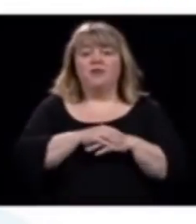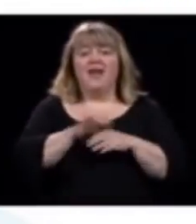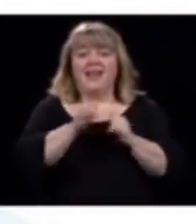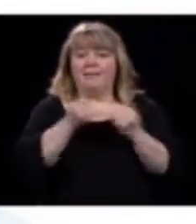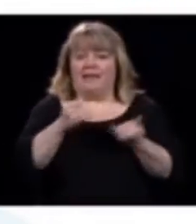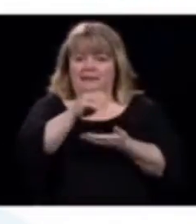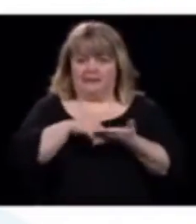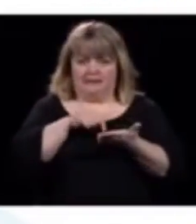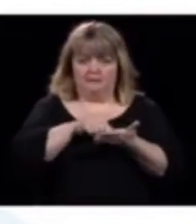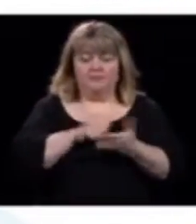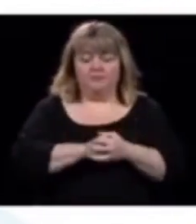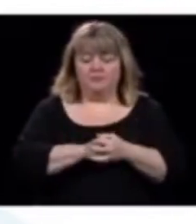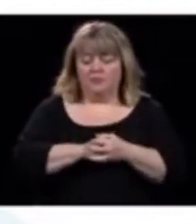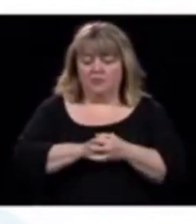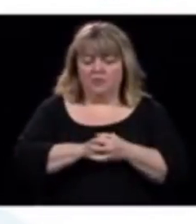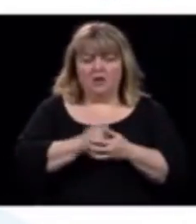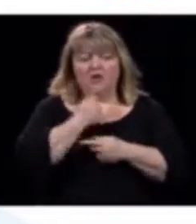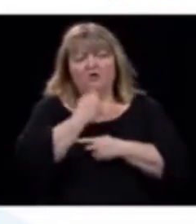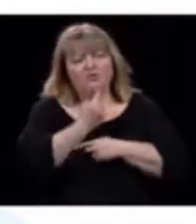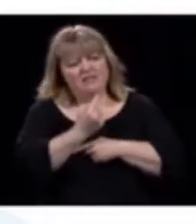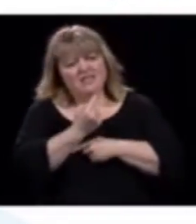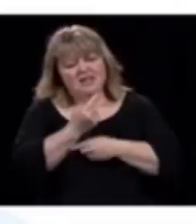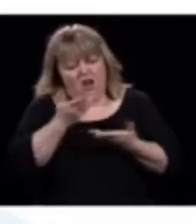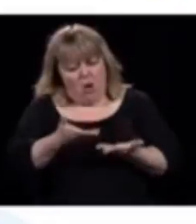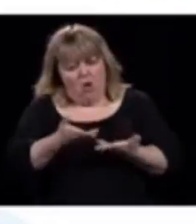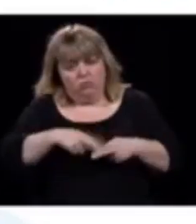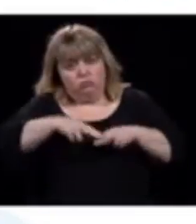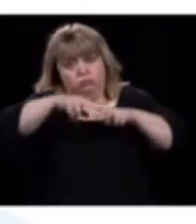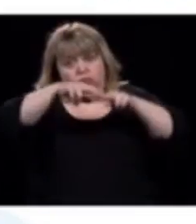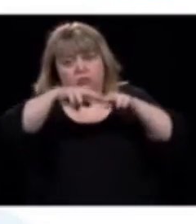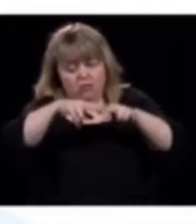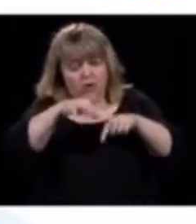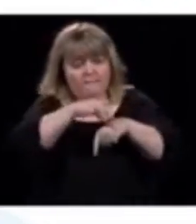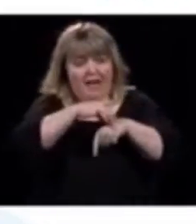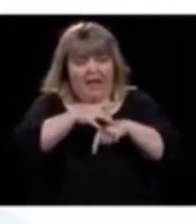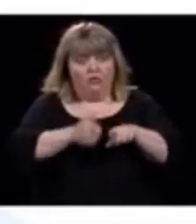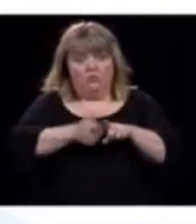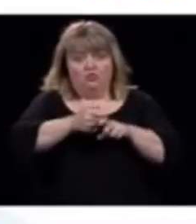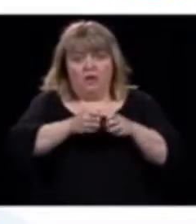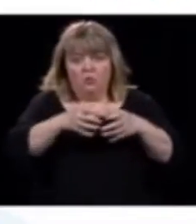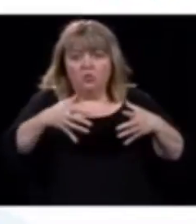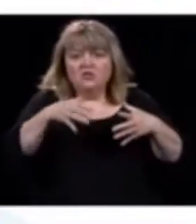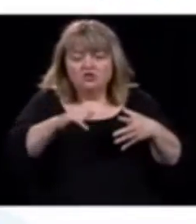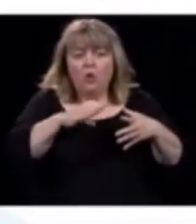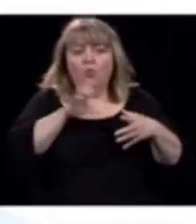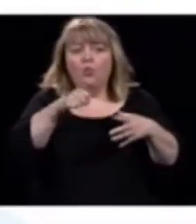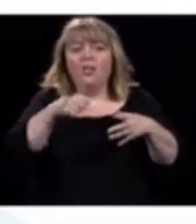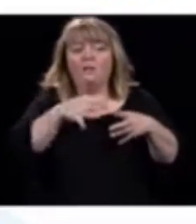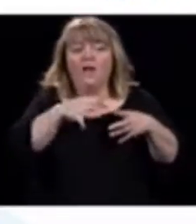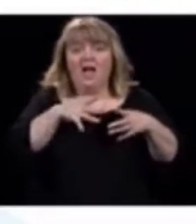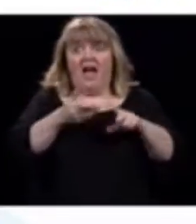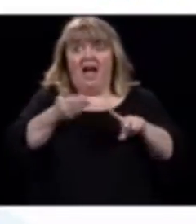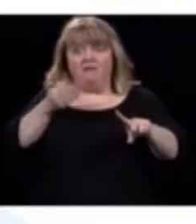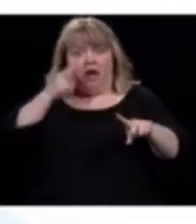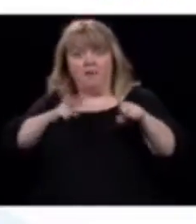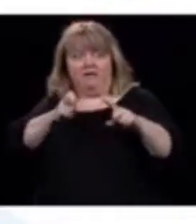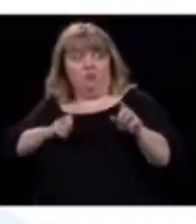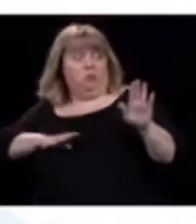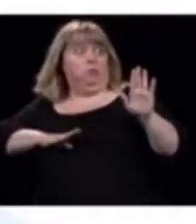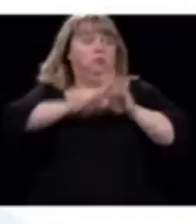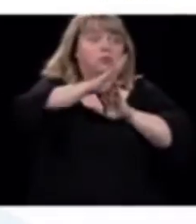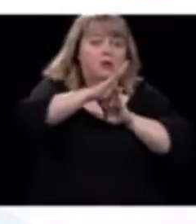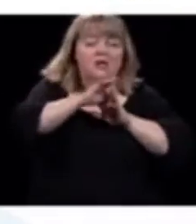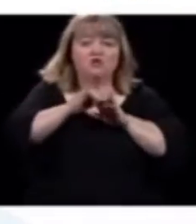Vous avez dit que l'augmentation qu'on connaît en ce moment du nombre de cas, c'est en deçà des prévisions, mais que la courbe n'est pas